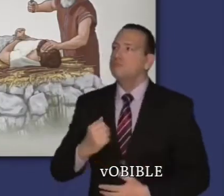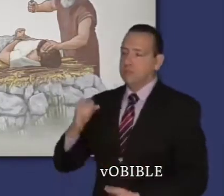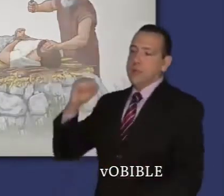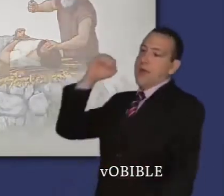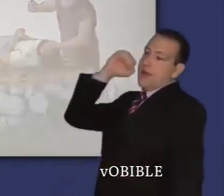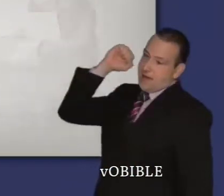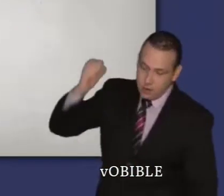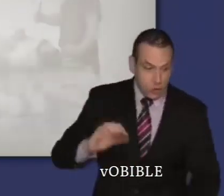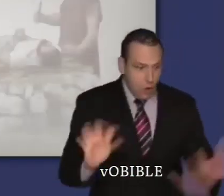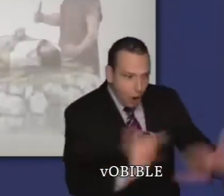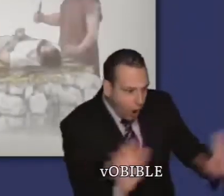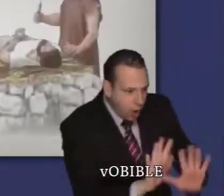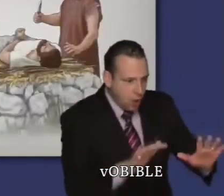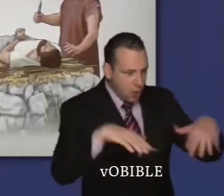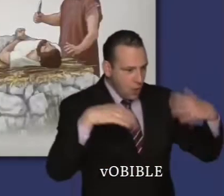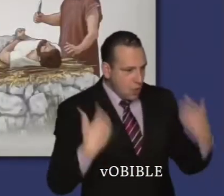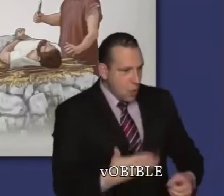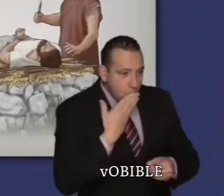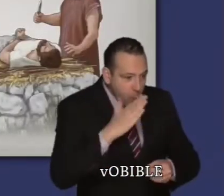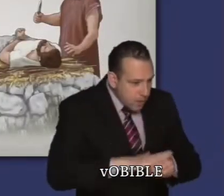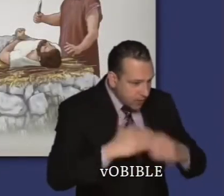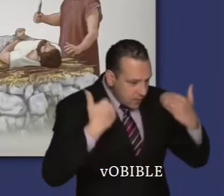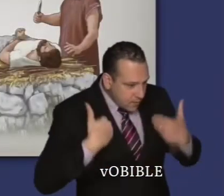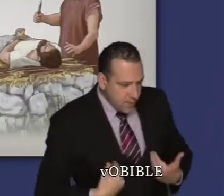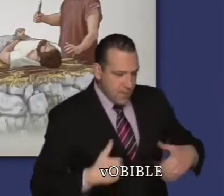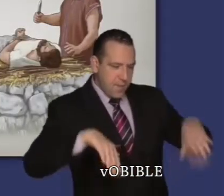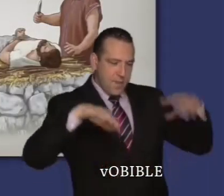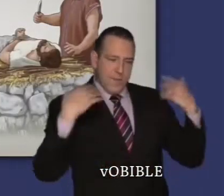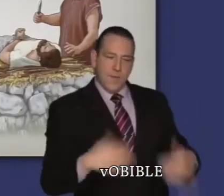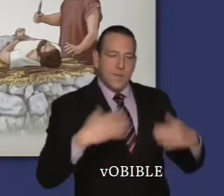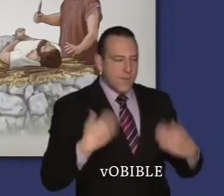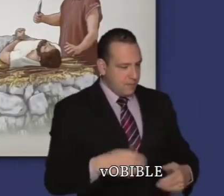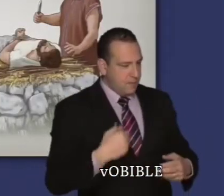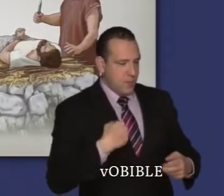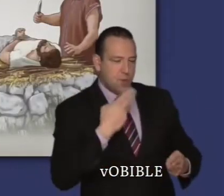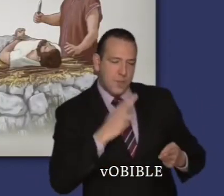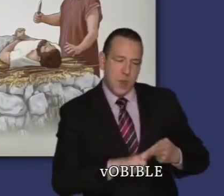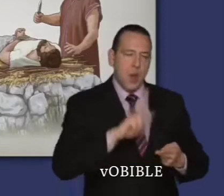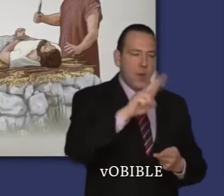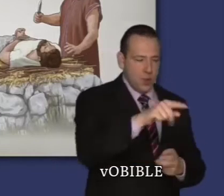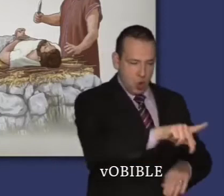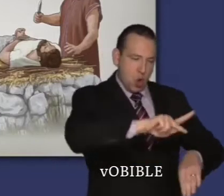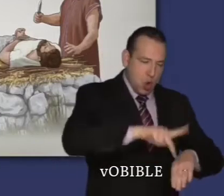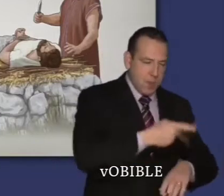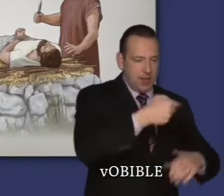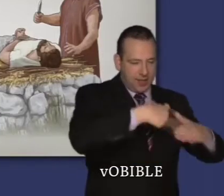à le faire, Jéhovah l'arrête et il répète les promesses qu'il lui a déjà faites au sujet de sa descendance à venir.